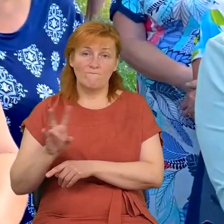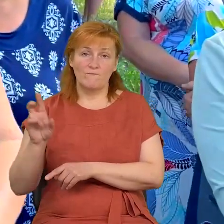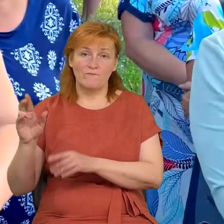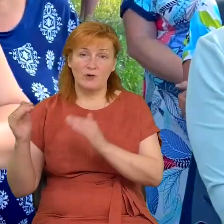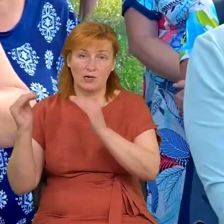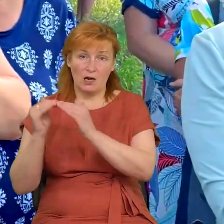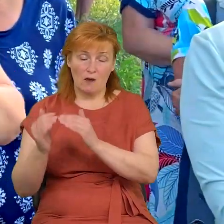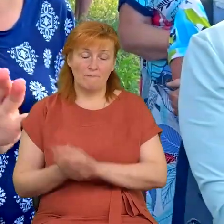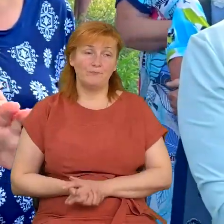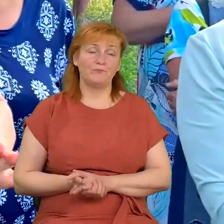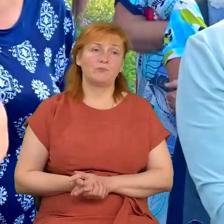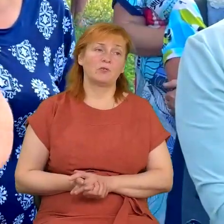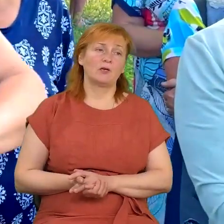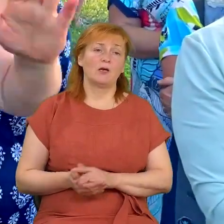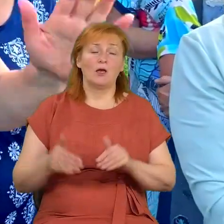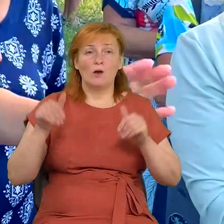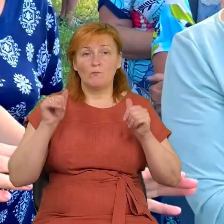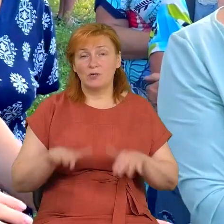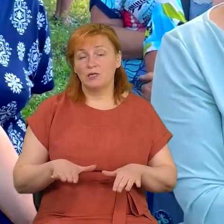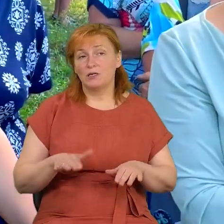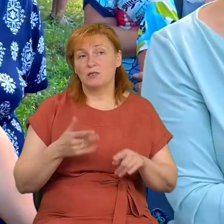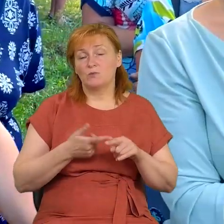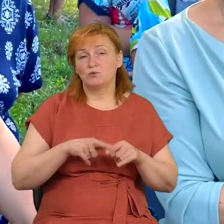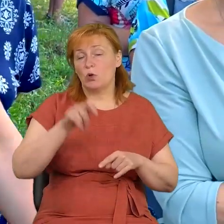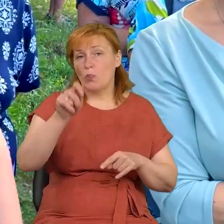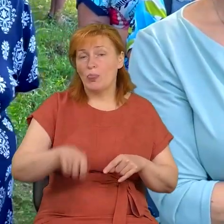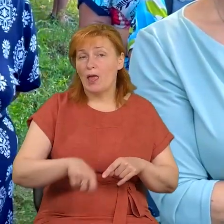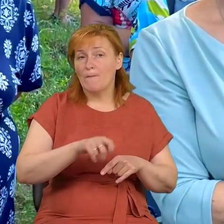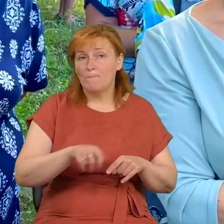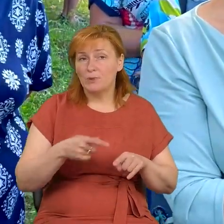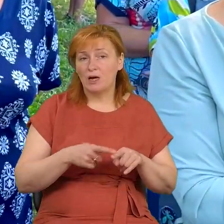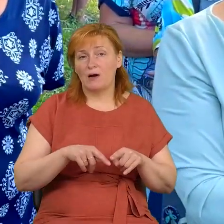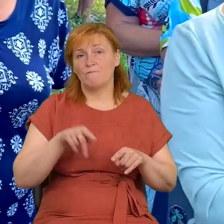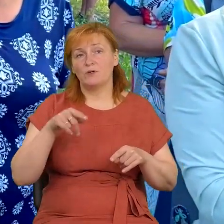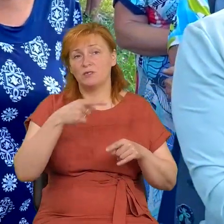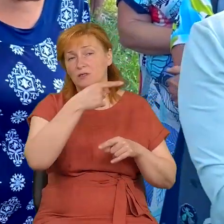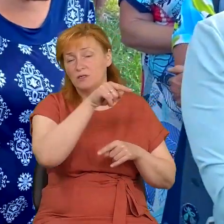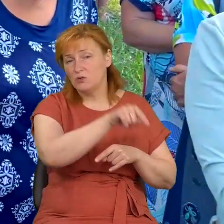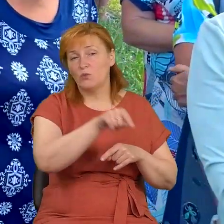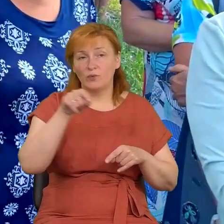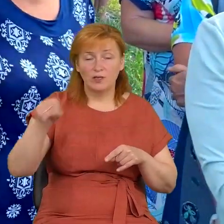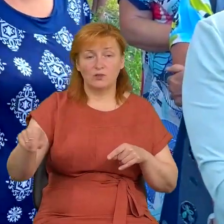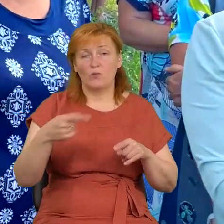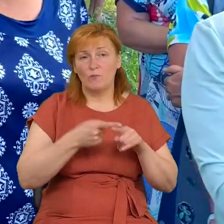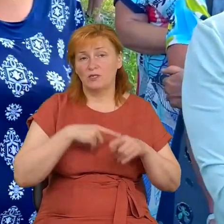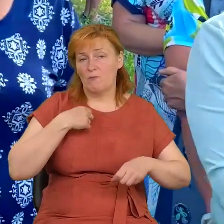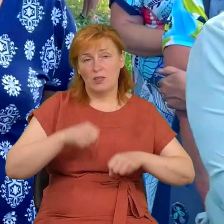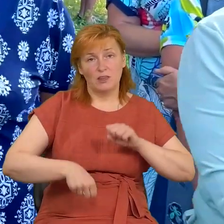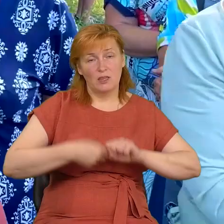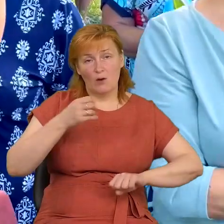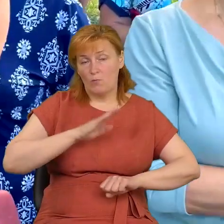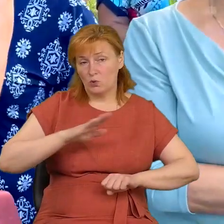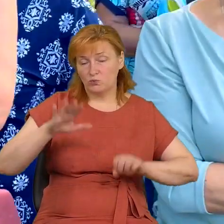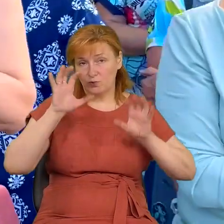рішення не править у церкві, ні одній, патріархату, ні іншому. Через те ми не порушуємо закону і в